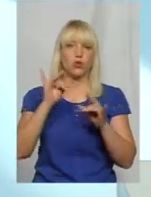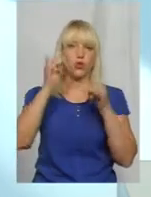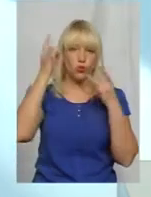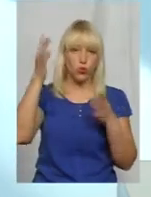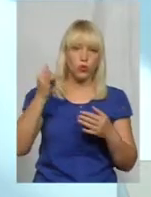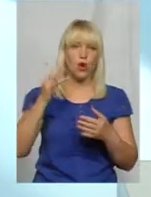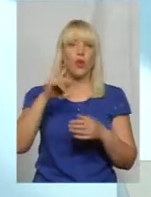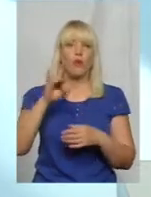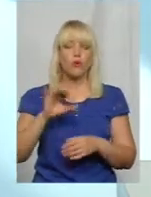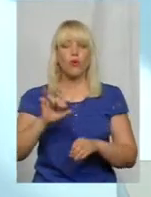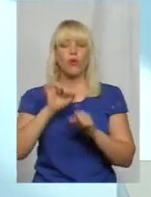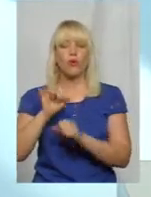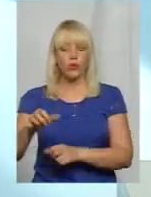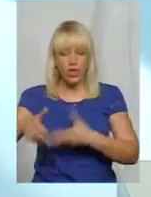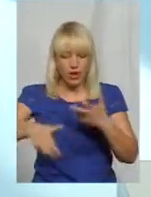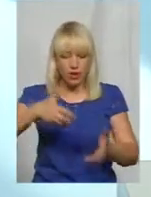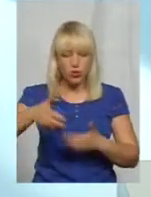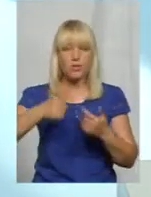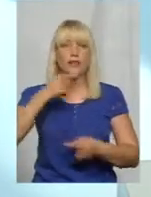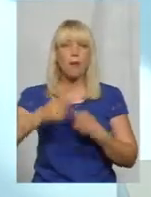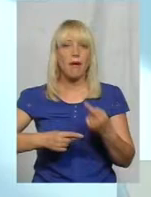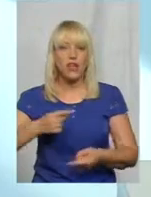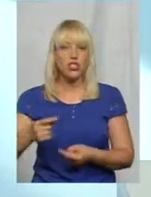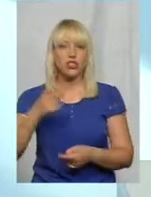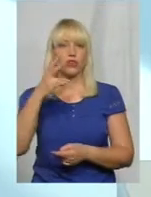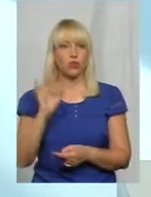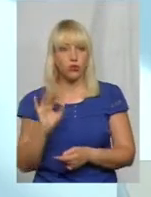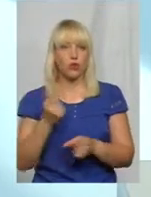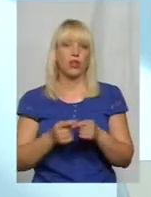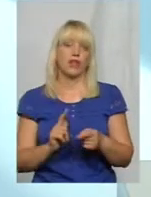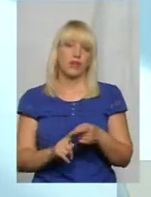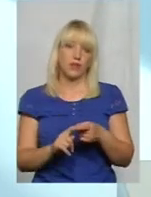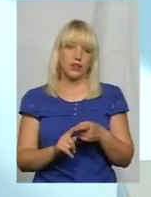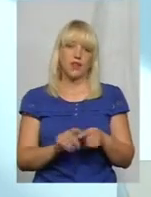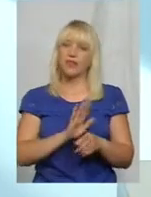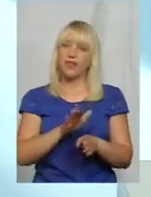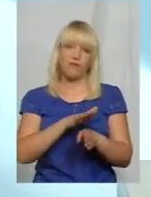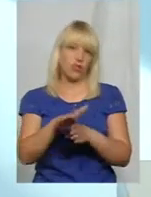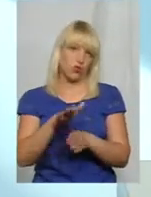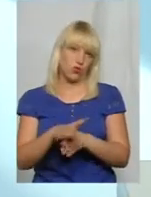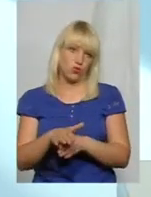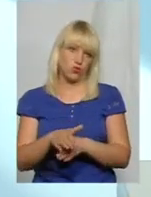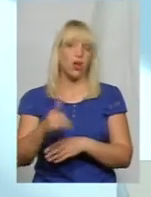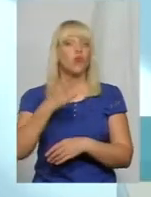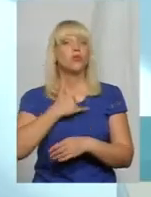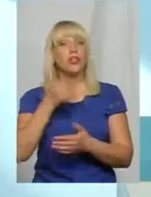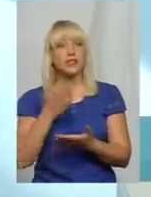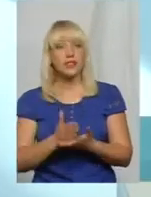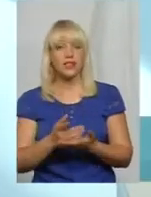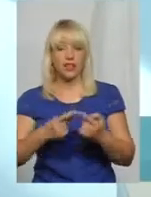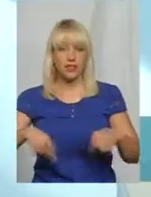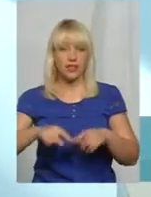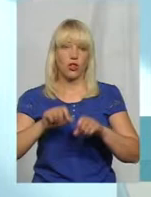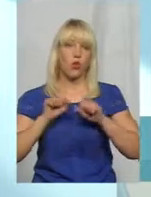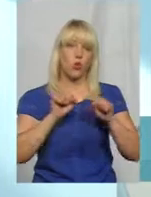археологічної і спадщини, але, фактично, він не виконується. У нас є відділ